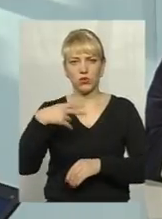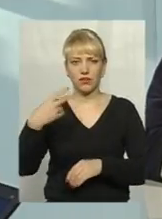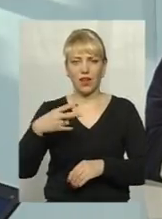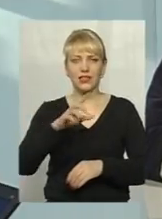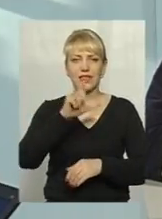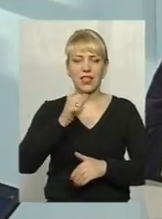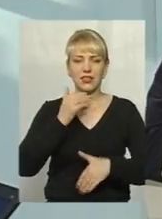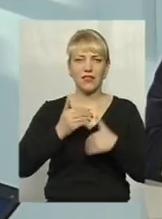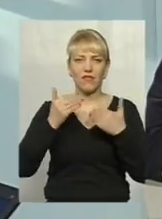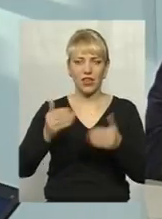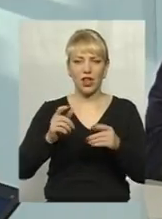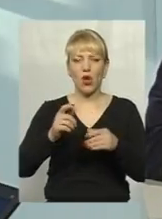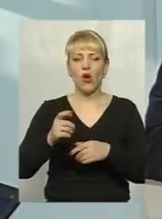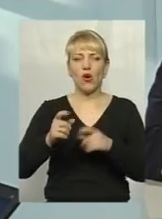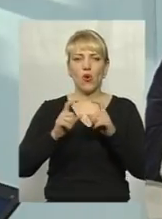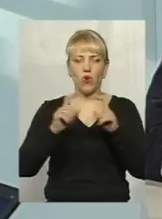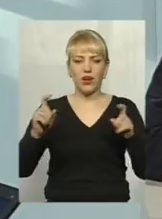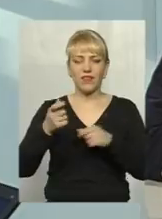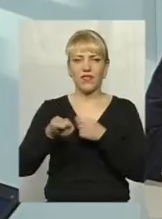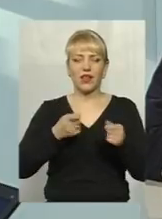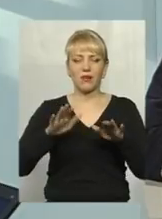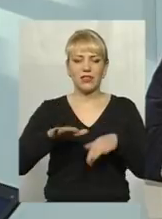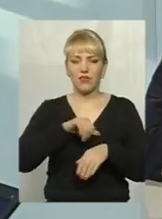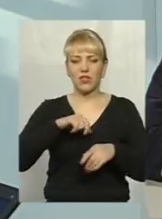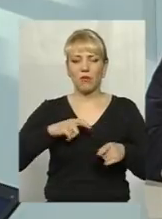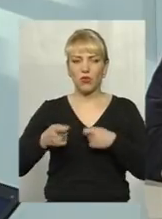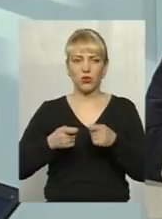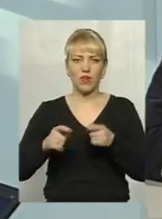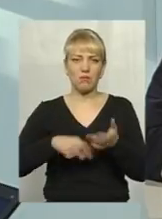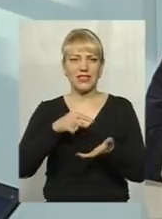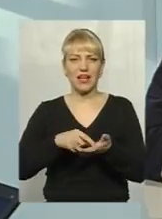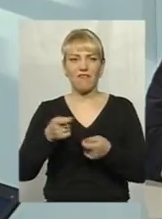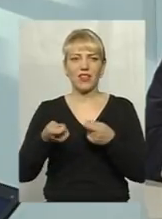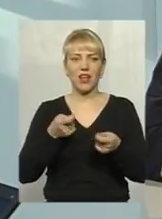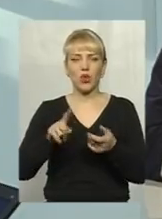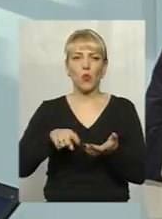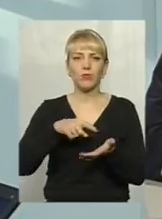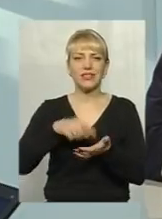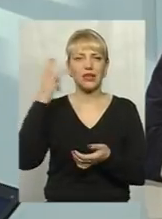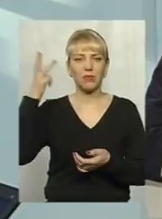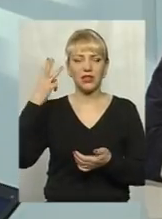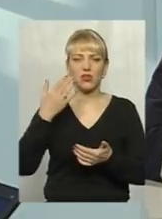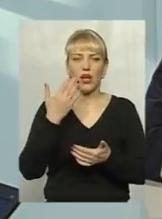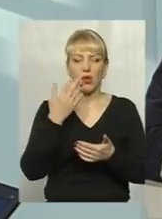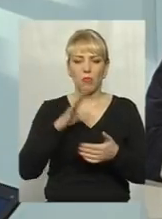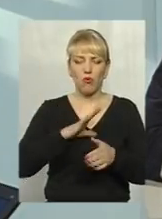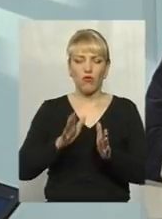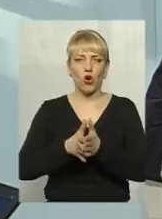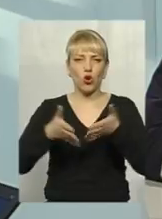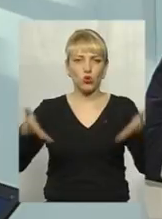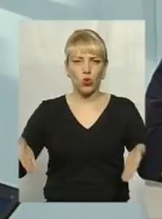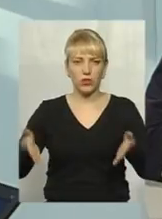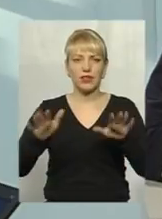зверненням органів влади місцевого середування, саме міської влади у місті Хмельницькому, як ми бачили, був розгорнутий